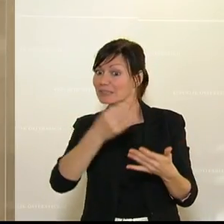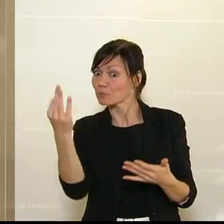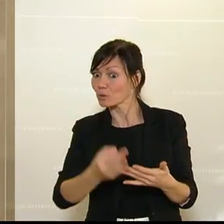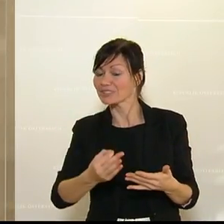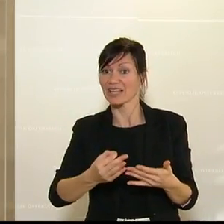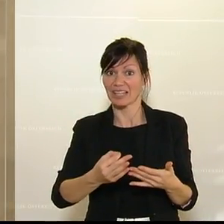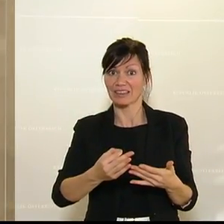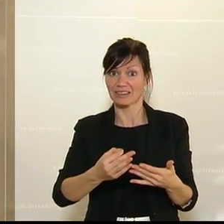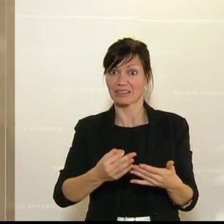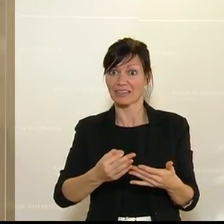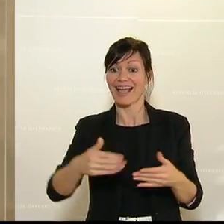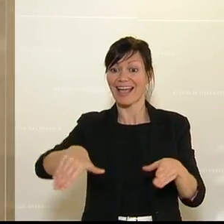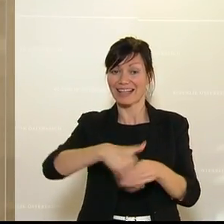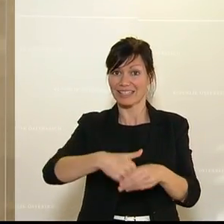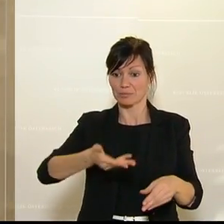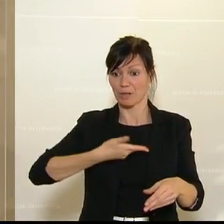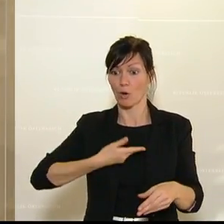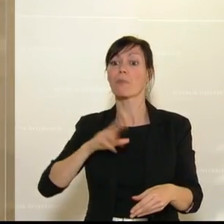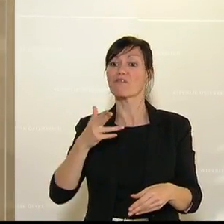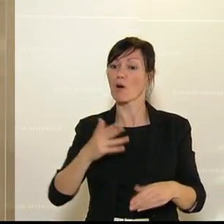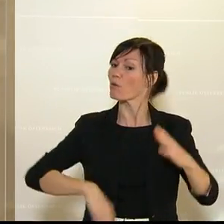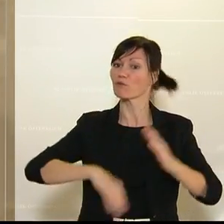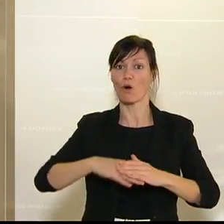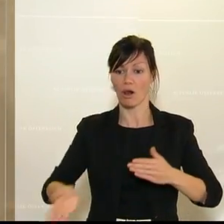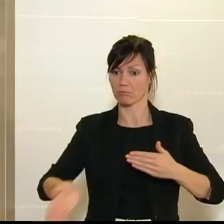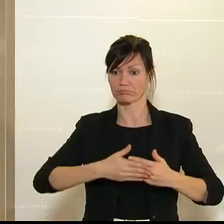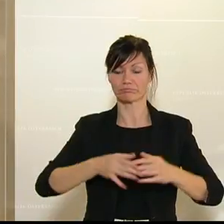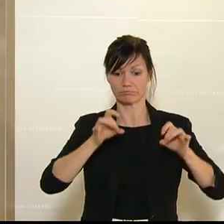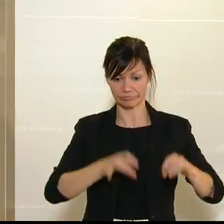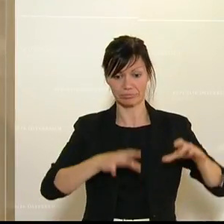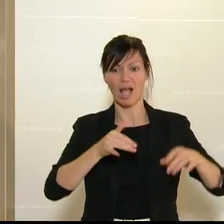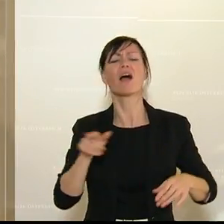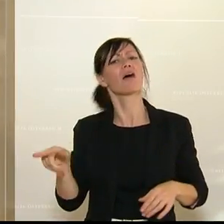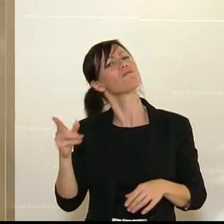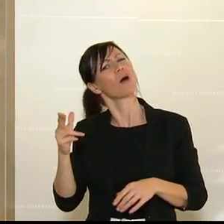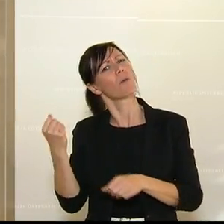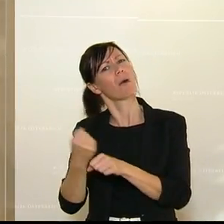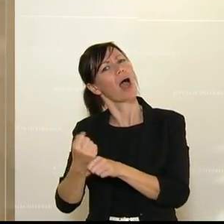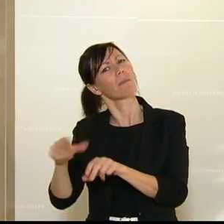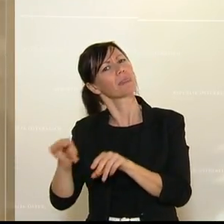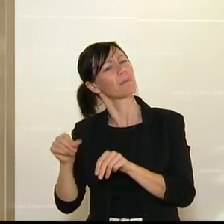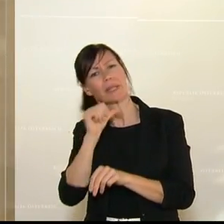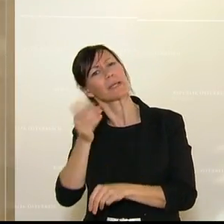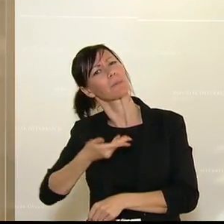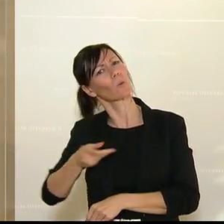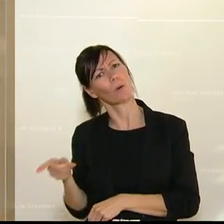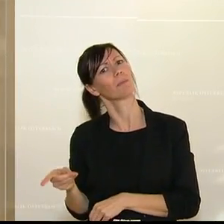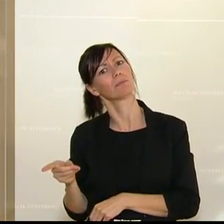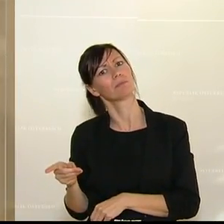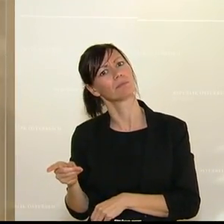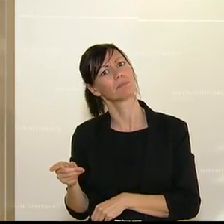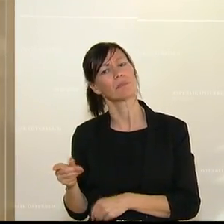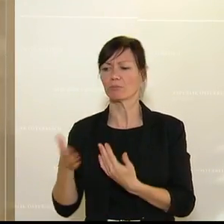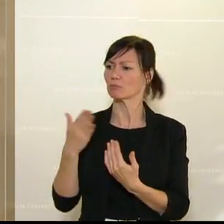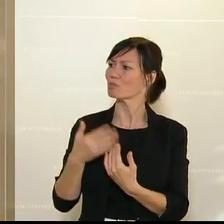rechtfertigt bzw. auch notwendig macht, dann frage ich mich schon, warum das für Arbeitnehmerinnen und Arbeitnehmer nicht gelten sollte.